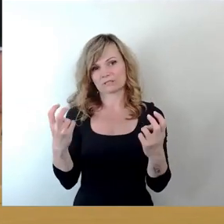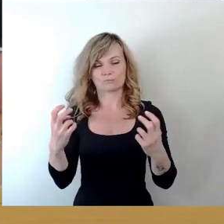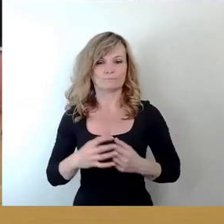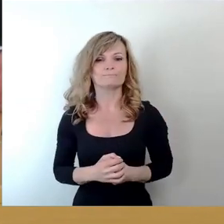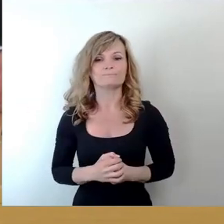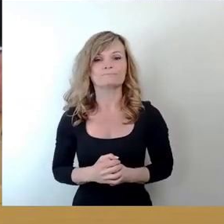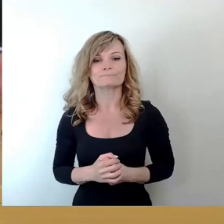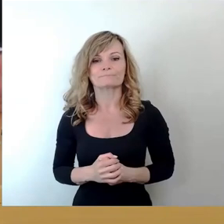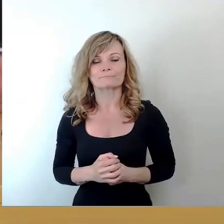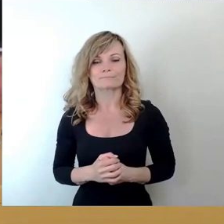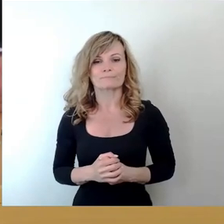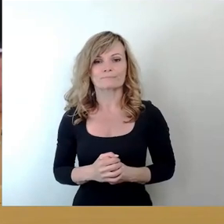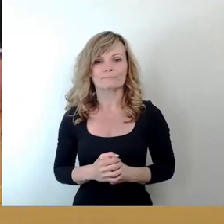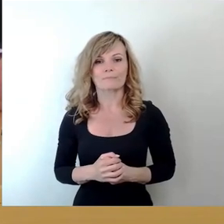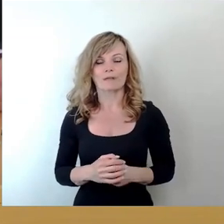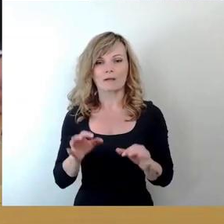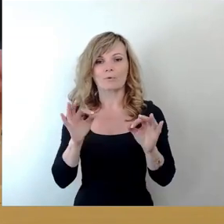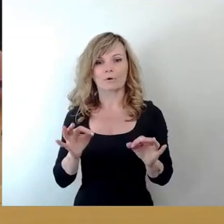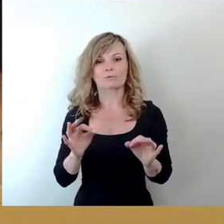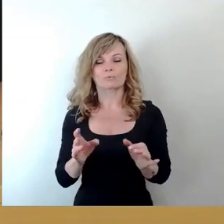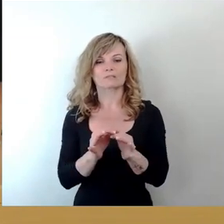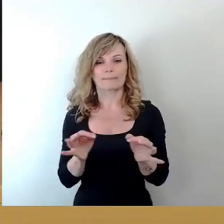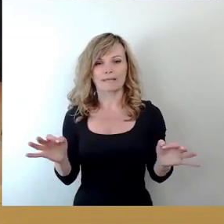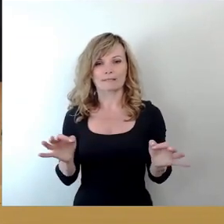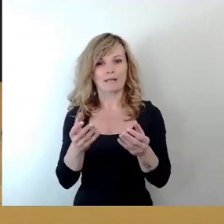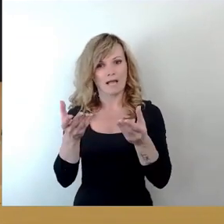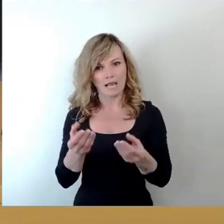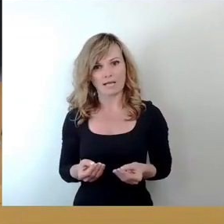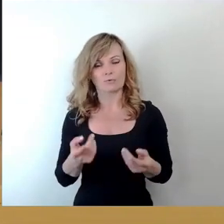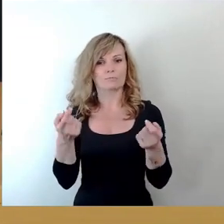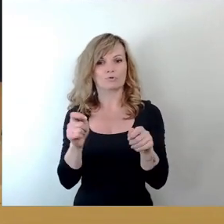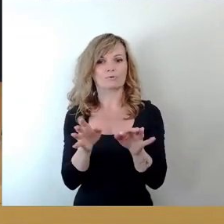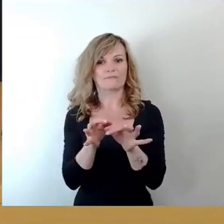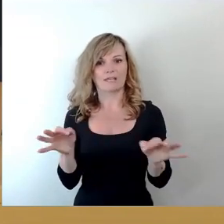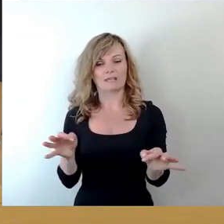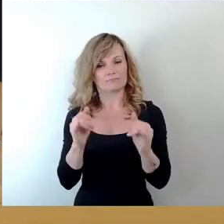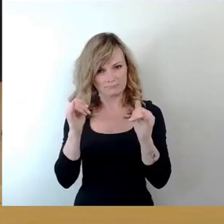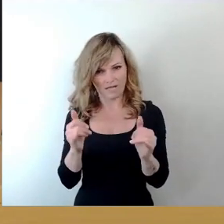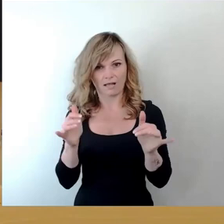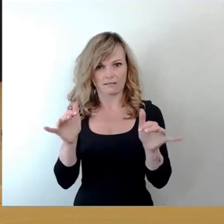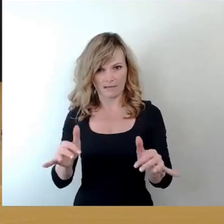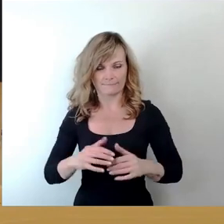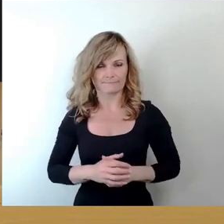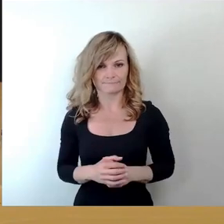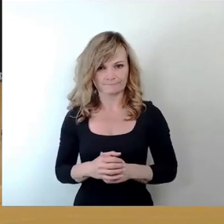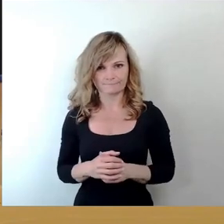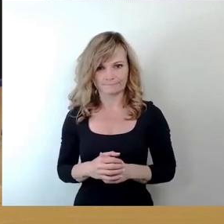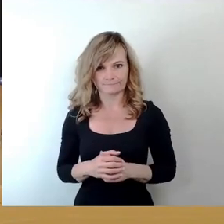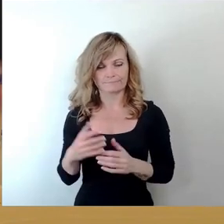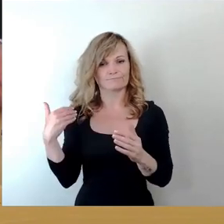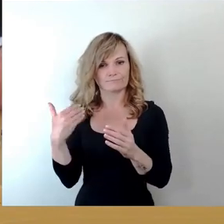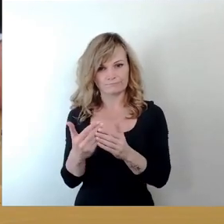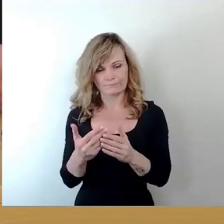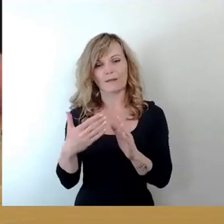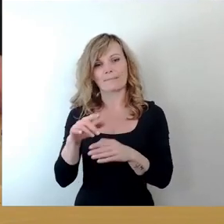Ich stelle die ordnungsgemäße Ladung und Beschlussfähigkeit fest. Es haben sich mehr